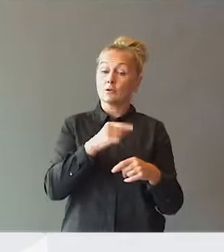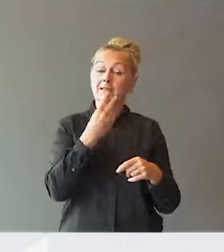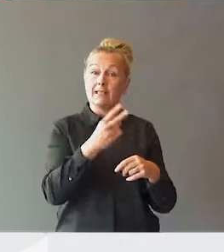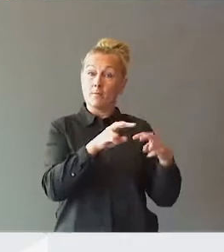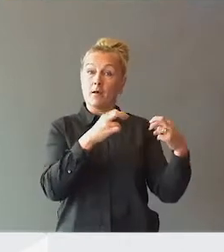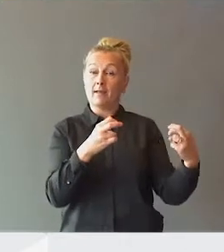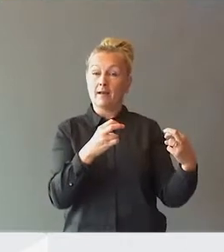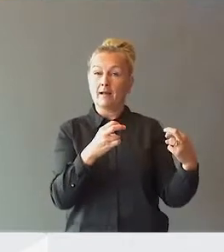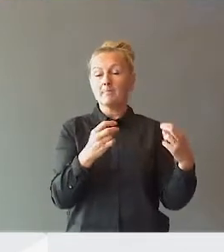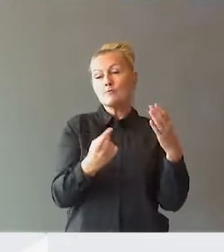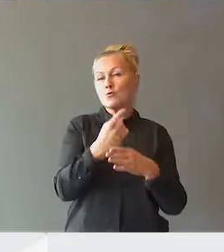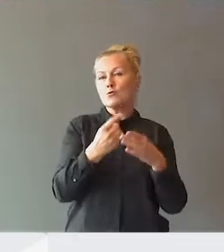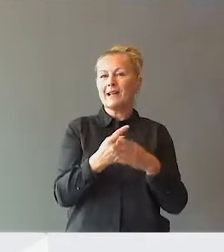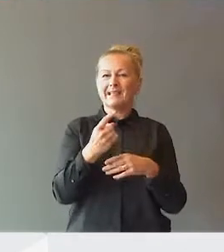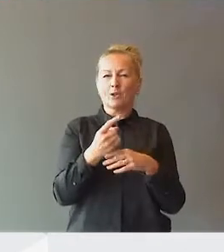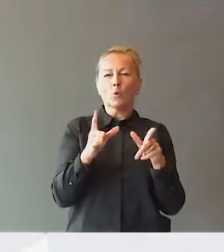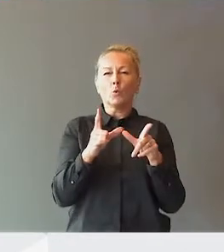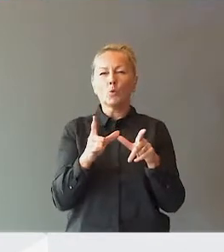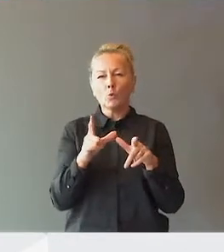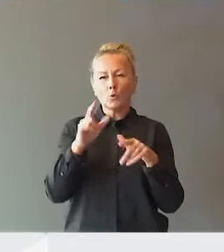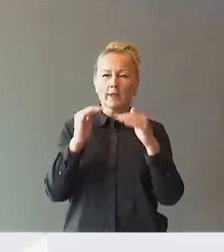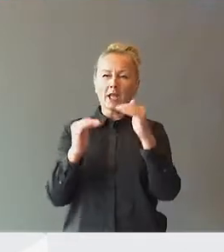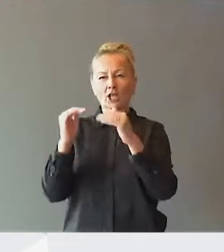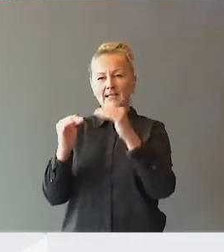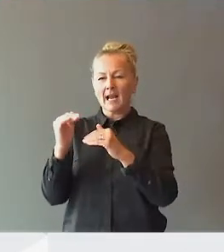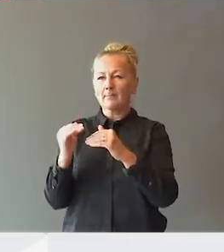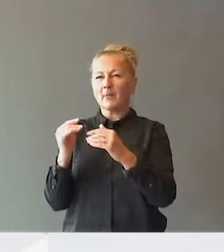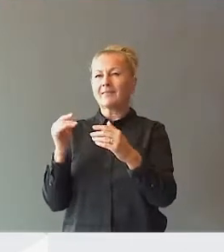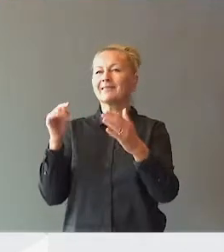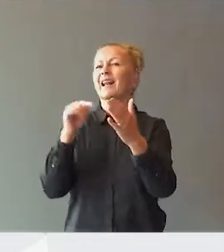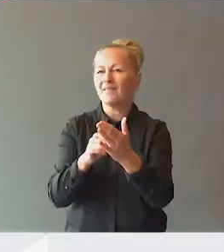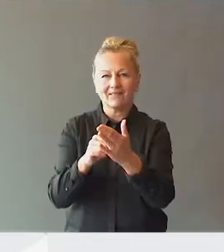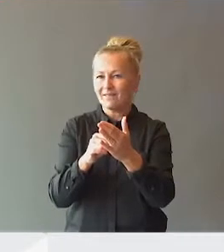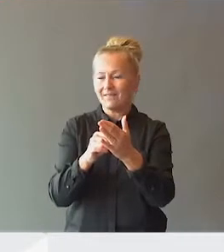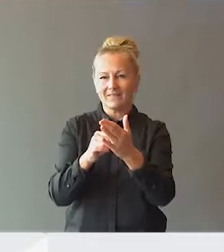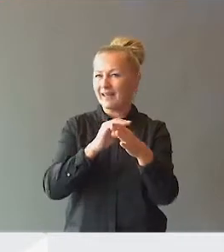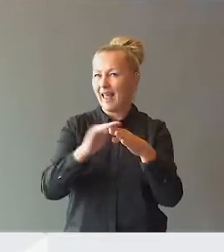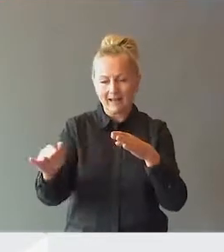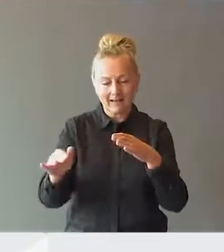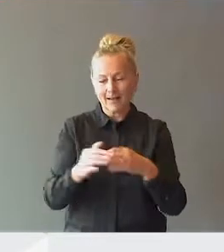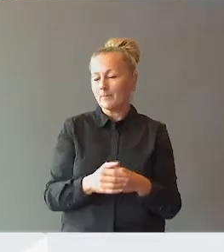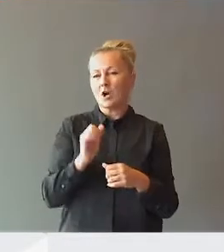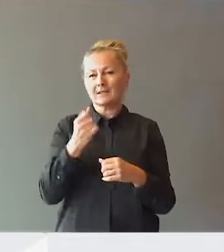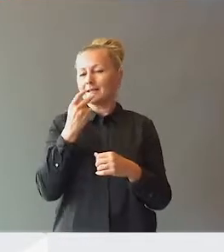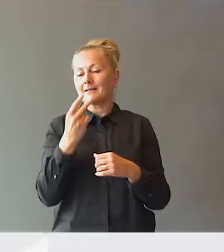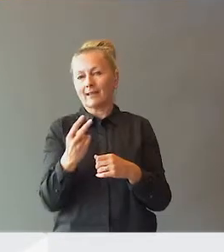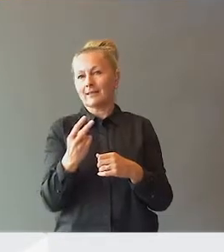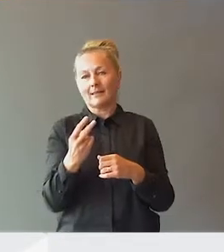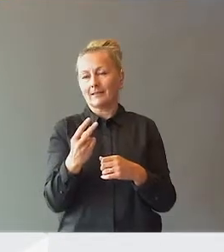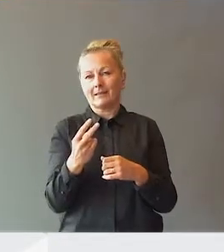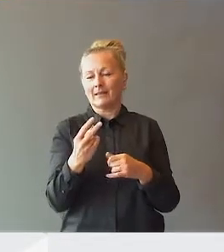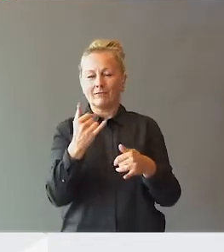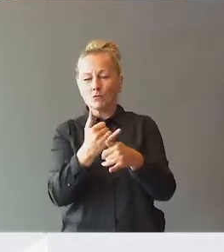at den er ganske unuansert, man treffer ikke helt, og man har faktisk ikke sett på dette i hvilke,